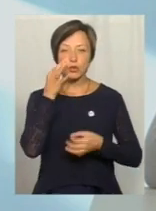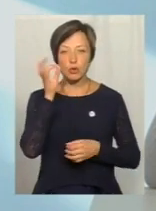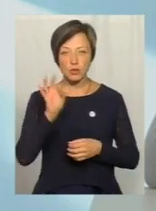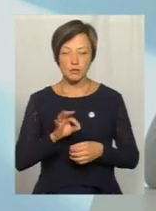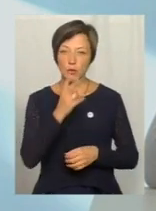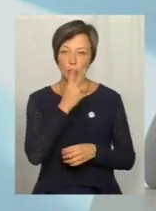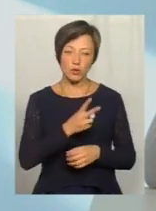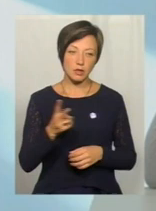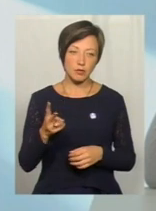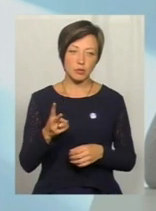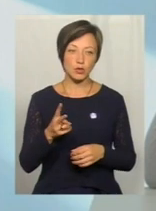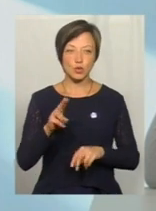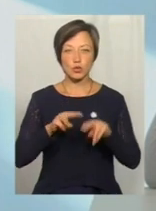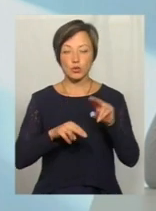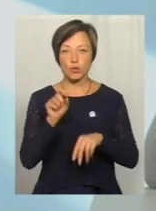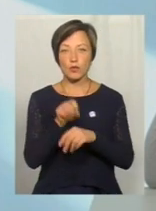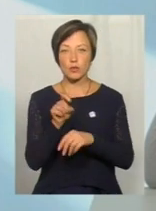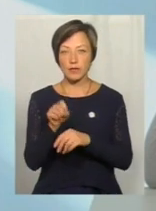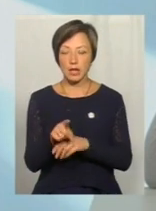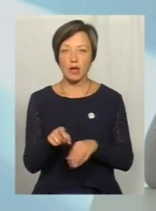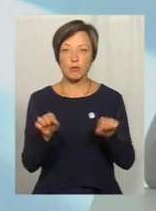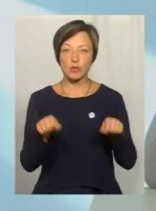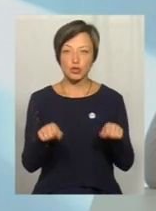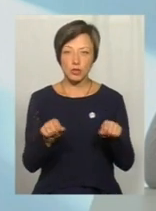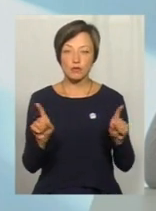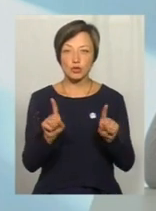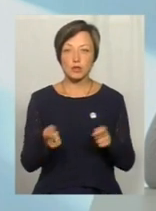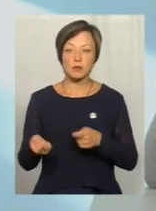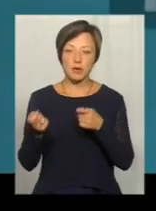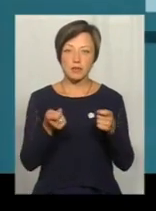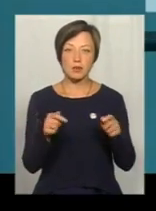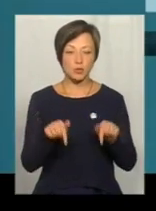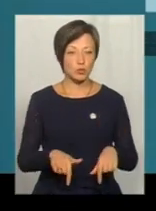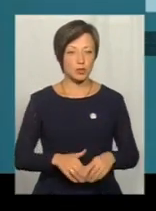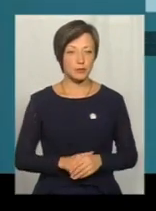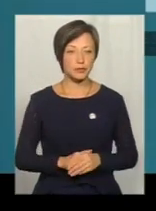подивимося структуру, функції, завдання і, можливо, щось привеземо сюди.